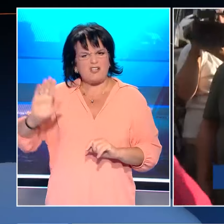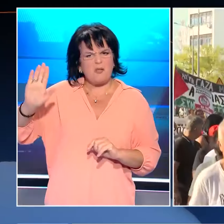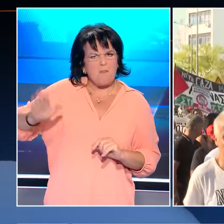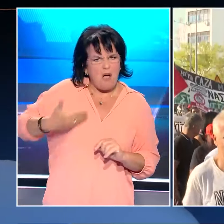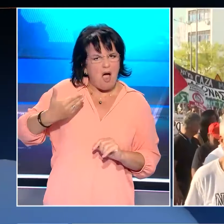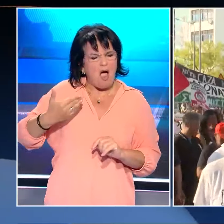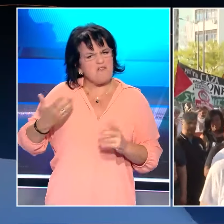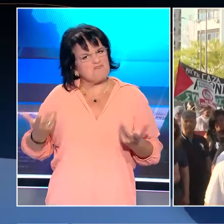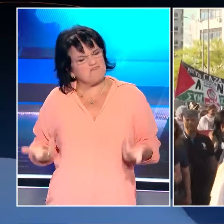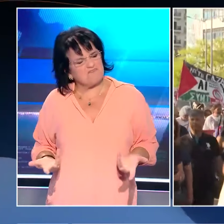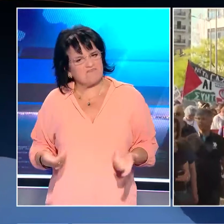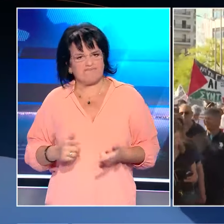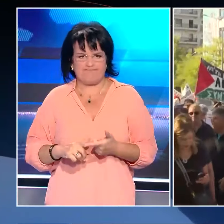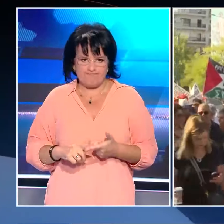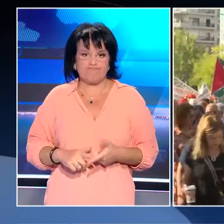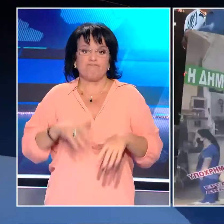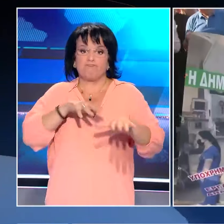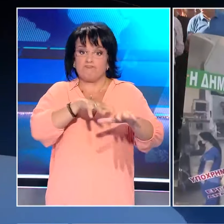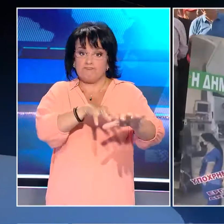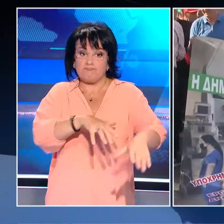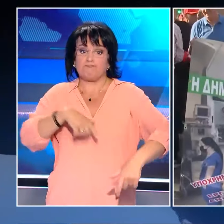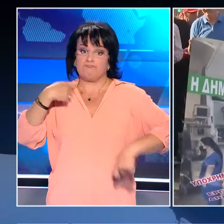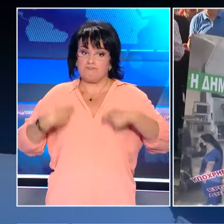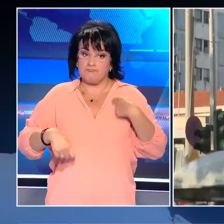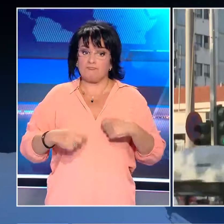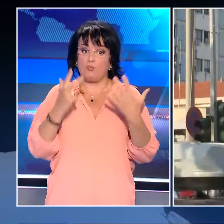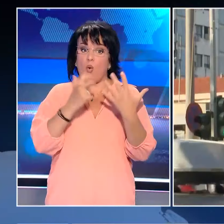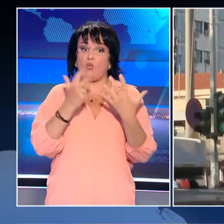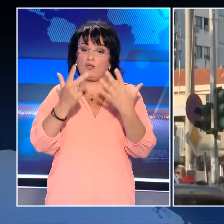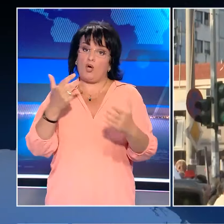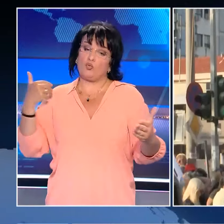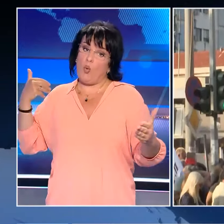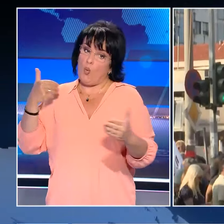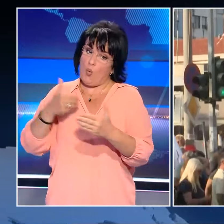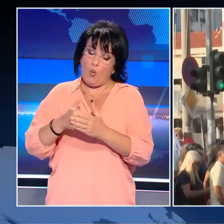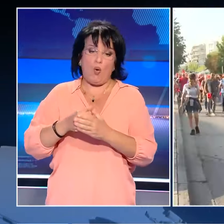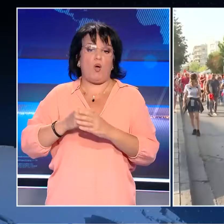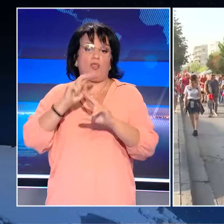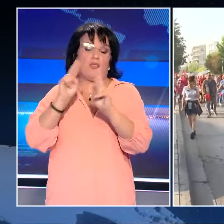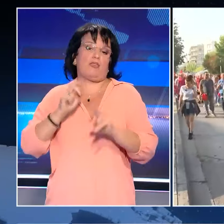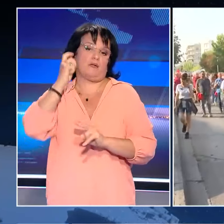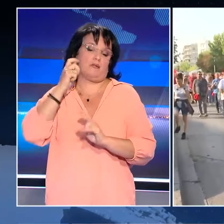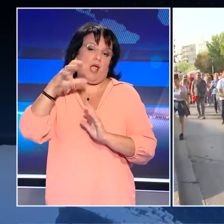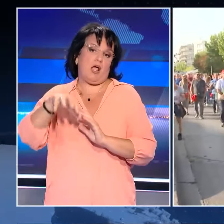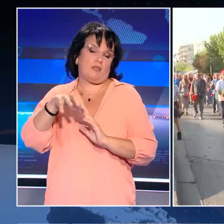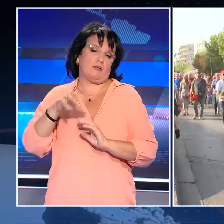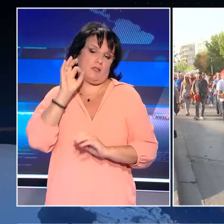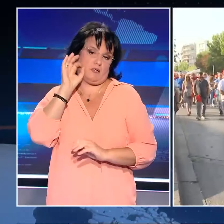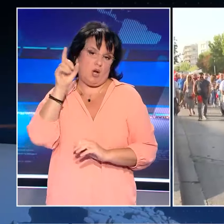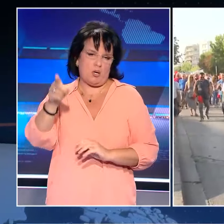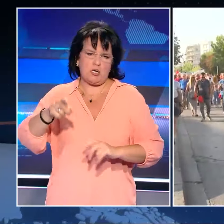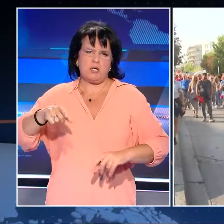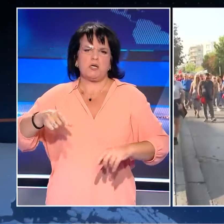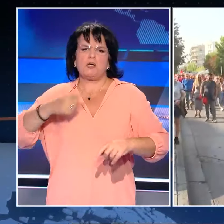Η πορεία που άνοιξε το χορό των κινητοποίησεων στο πλαίσιο της 88ης ΔΕΘ ξεκίνησε από το Υπουκράτειο. Με μαύρα μπαλόνια και τύμπανο